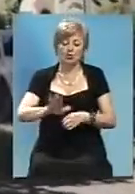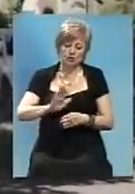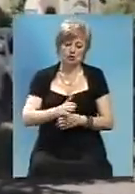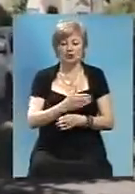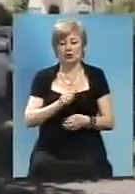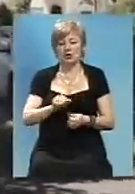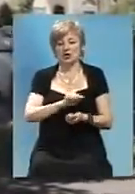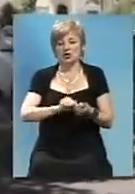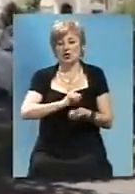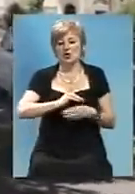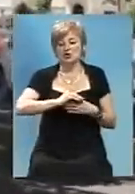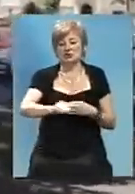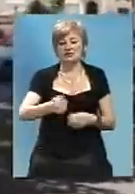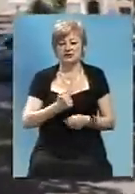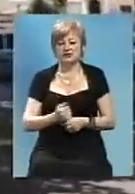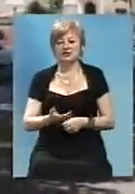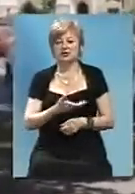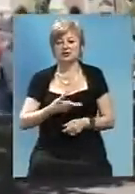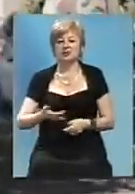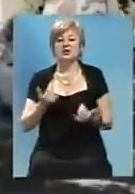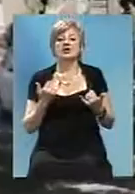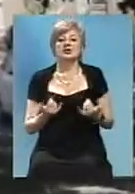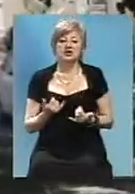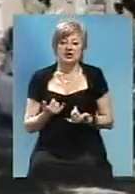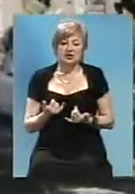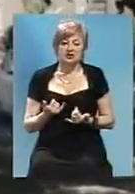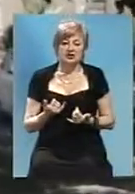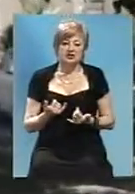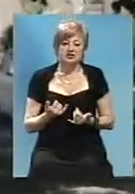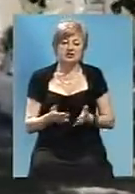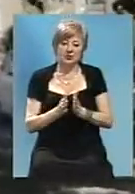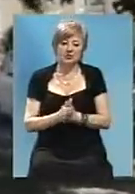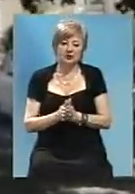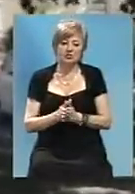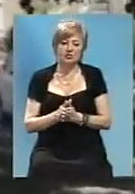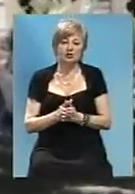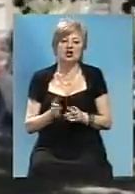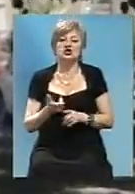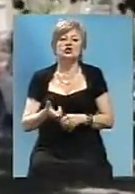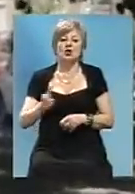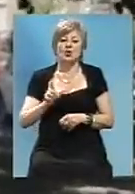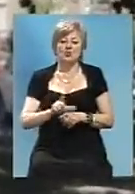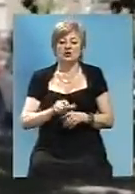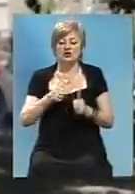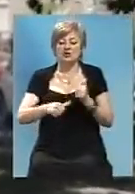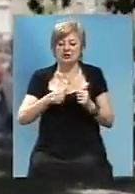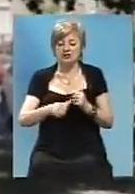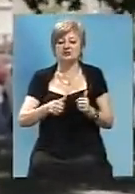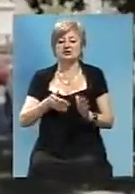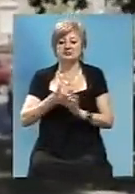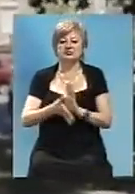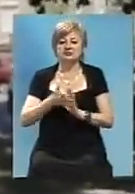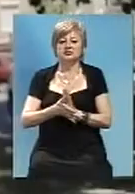асфальт. Ми сьогодні платимо налоги покупаю топлив. Чим більше топлива ми покупаєм, тим більше